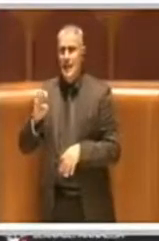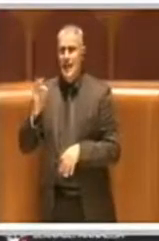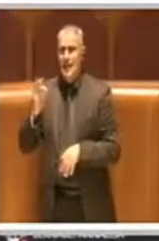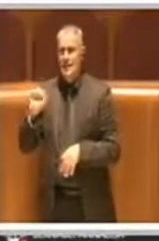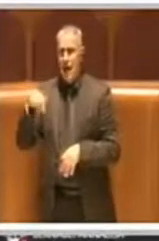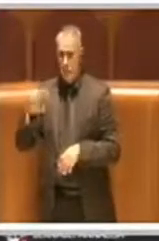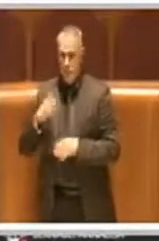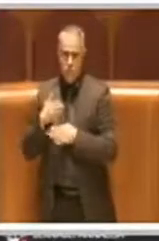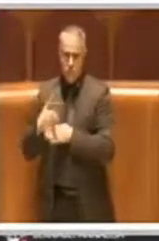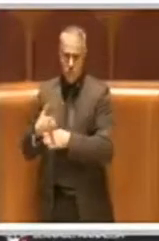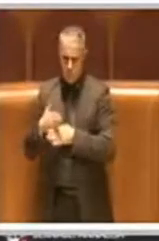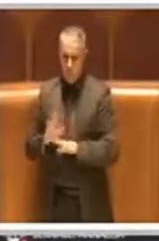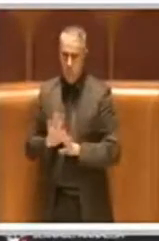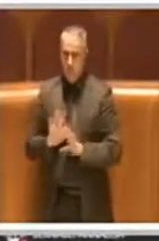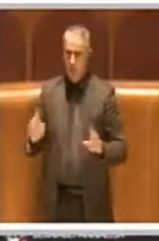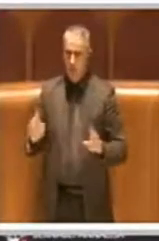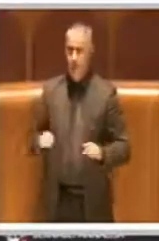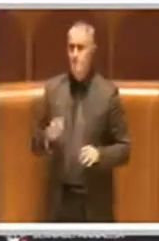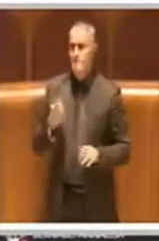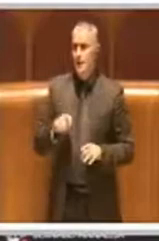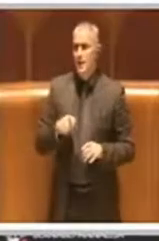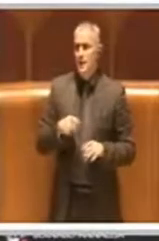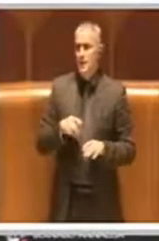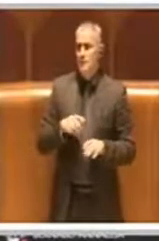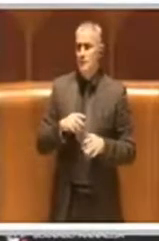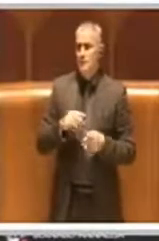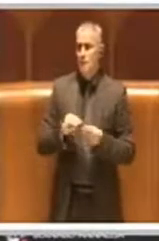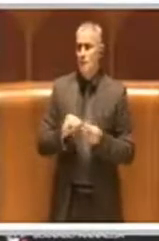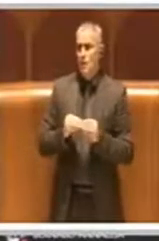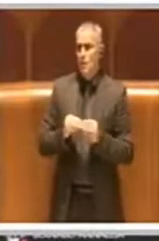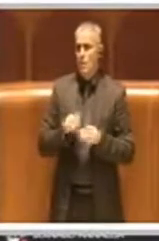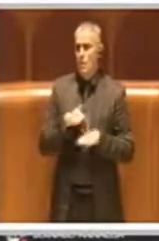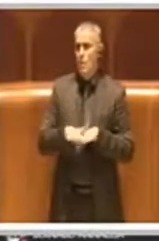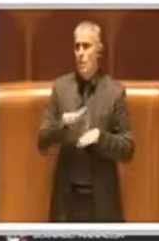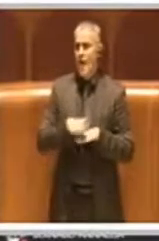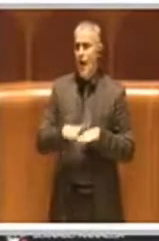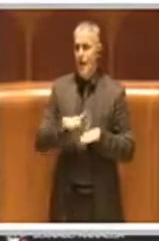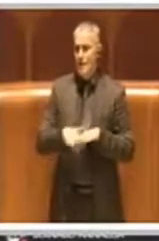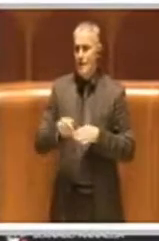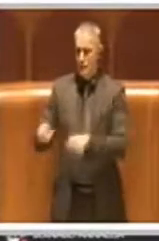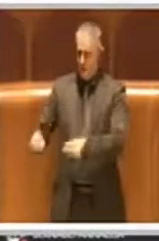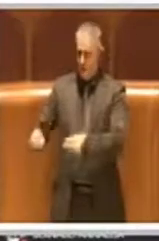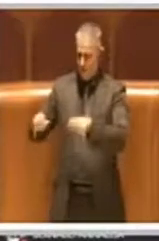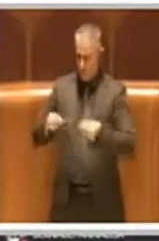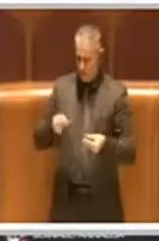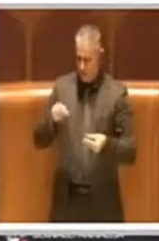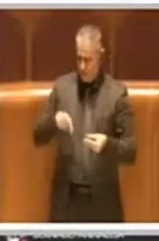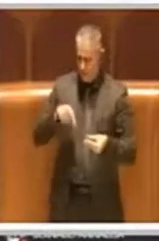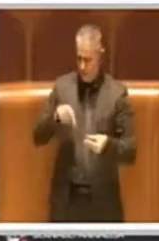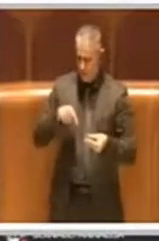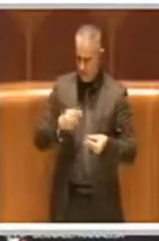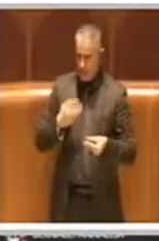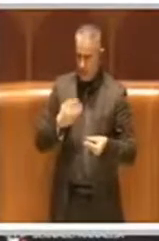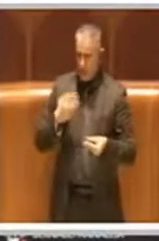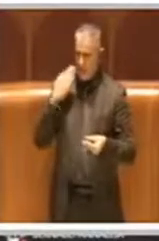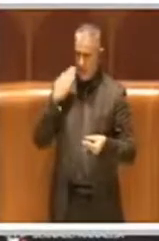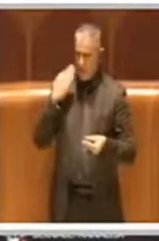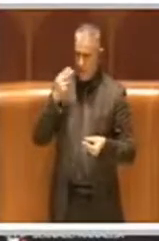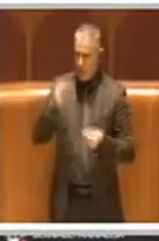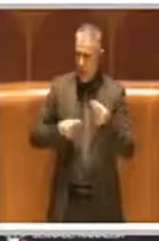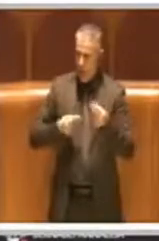per quanto riguarda le modalità di come sono arrivati questi debiti fuori